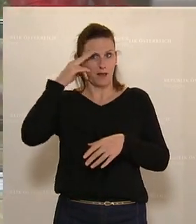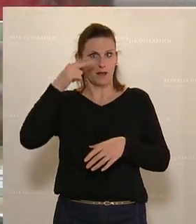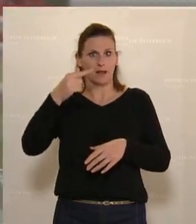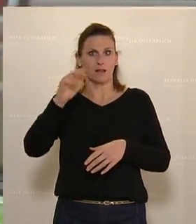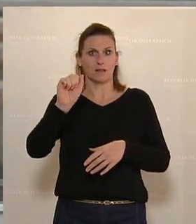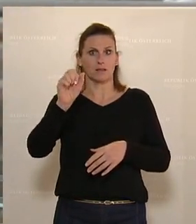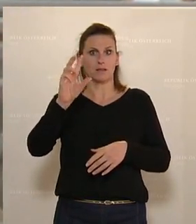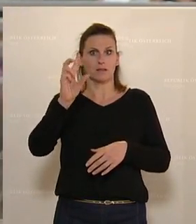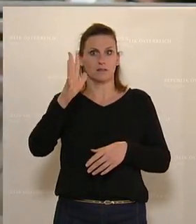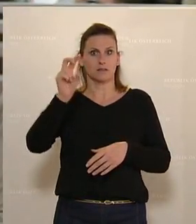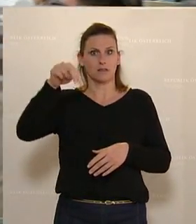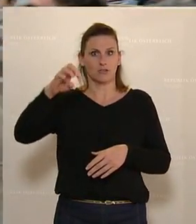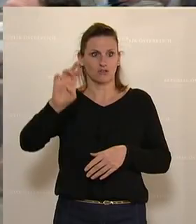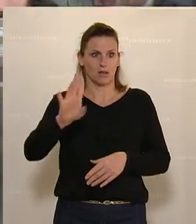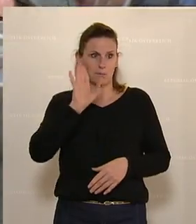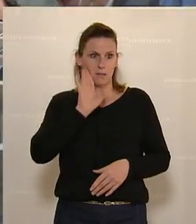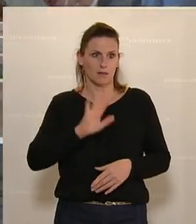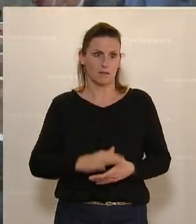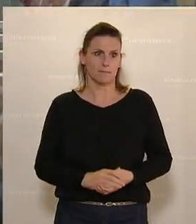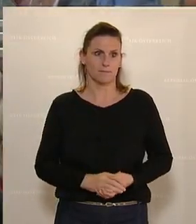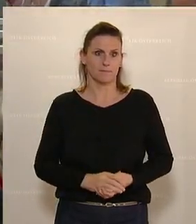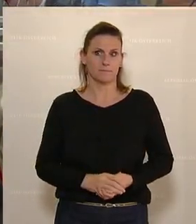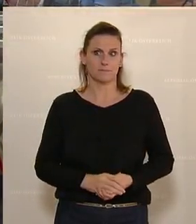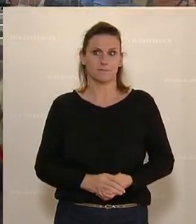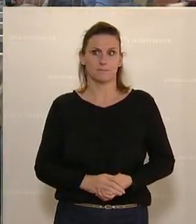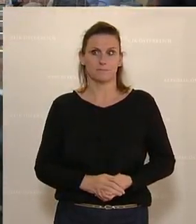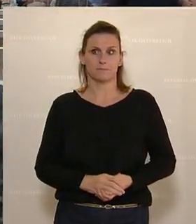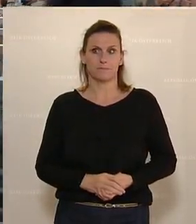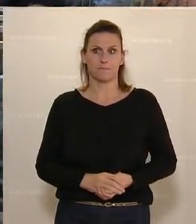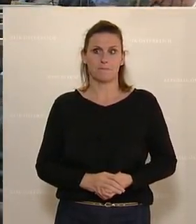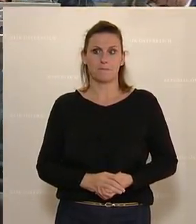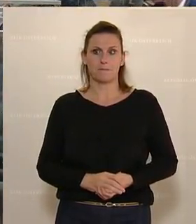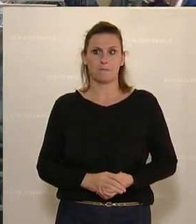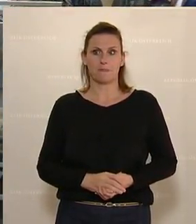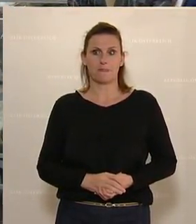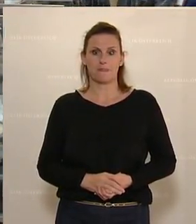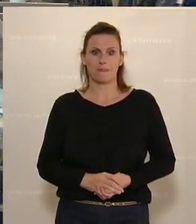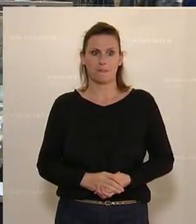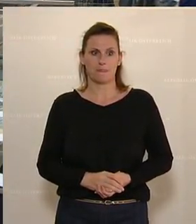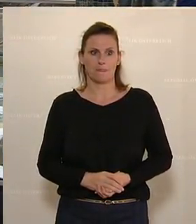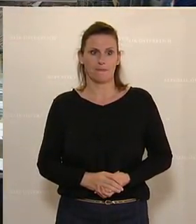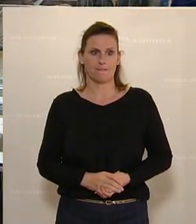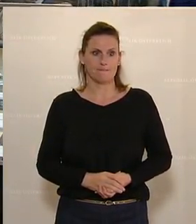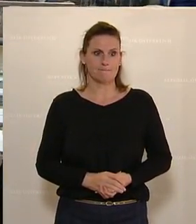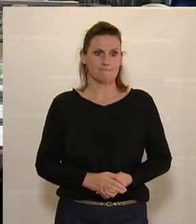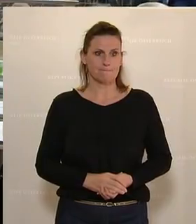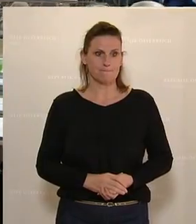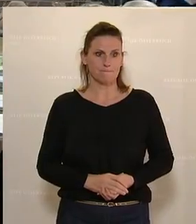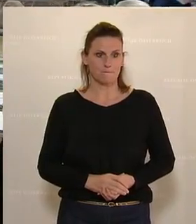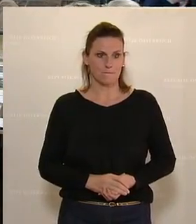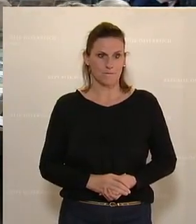geschlossen gegen die Maßnahmen der Regierung ausspricht. Der Preis, den wir im Kampf gegen die Pandemie zahlen würden, sei zu hoch, so Peter